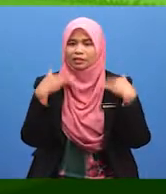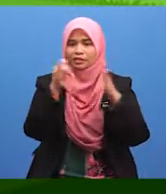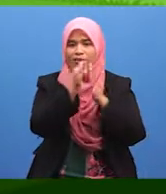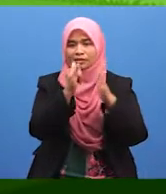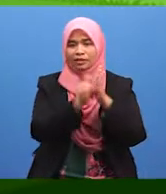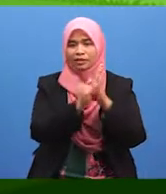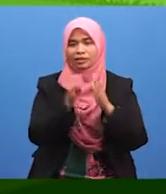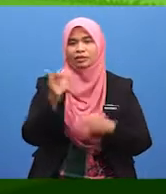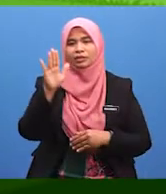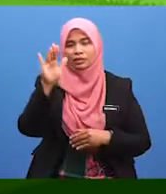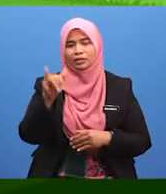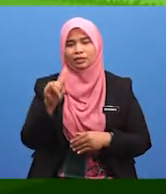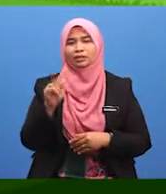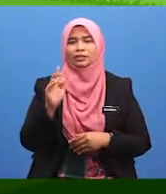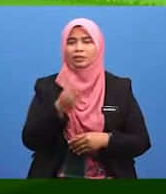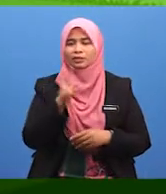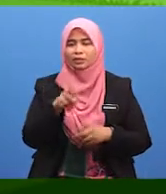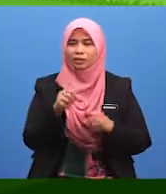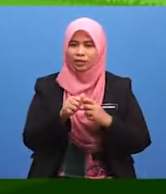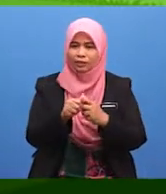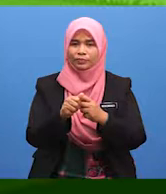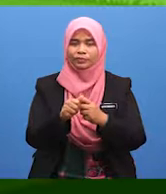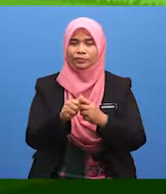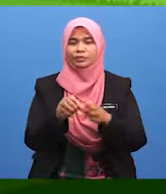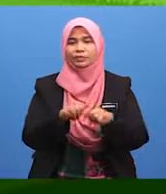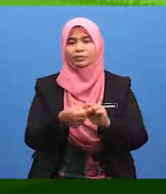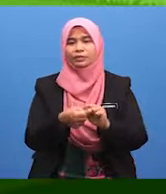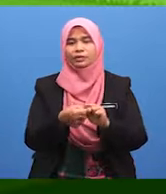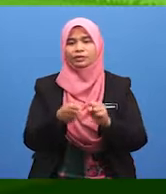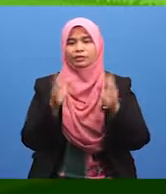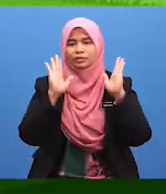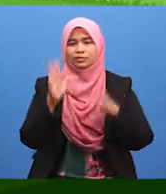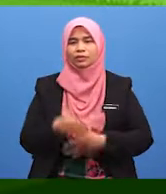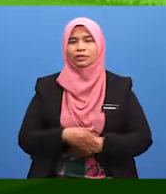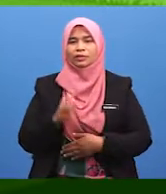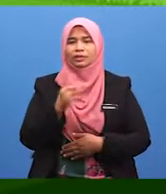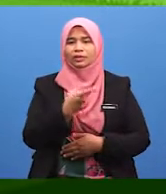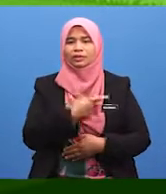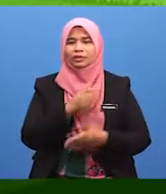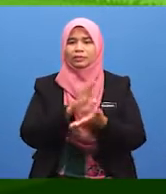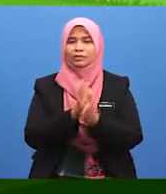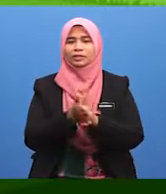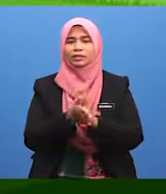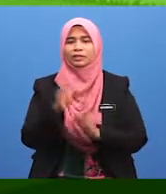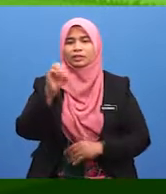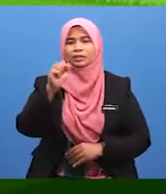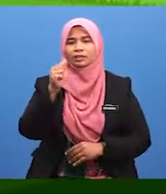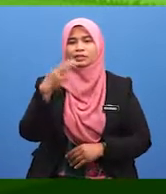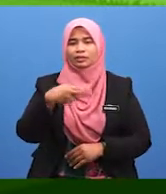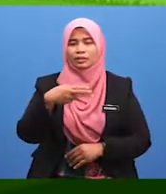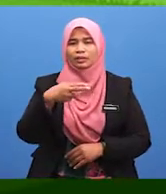Ada syarat-syarat yang perlu kita patuhi supaya solat kita menjadi